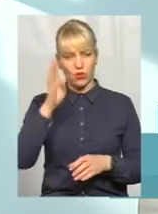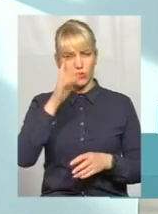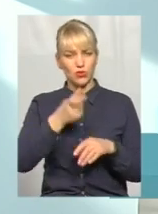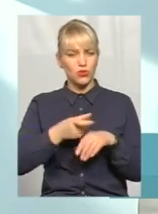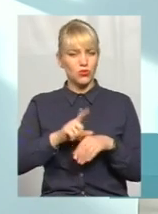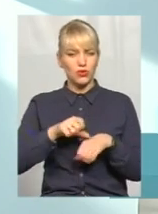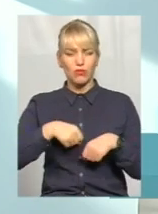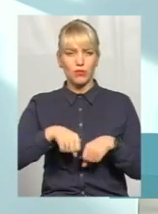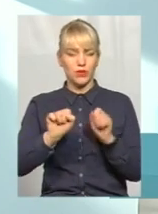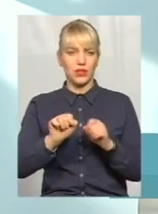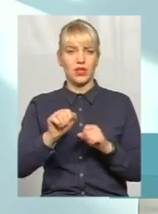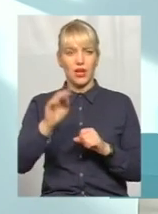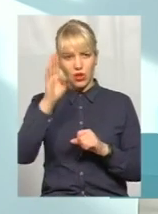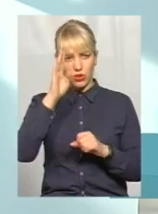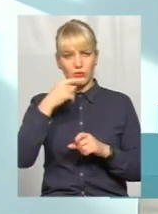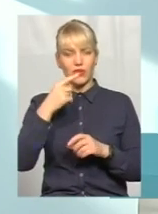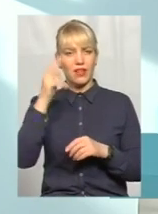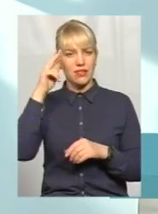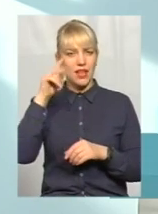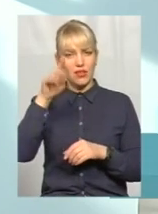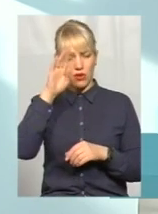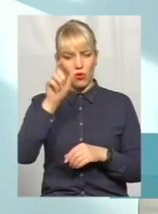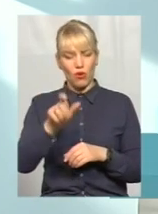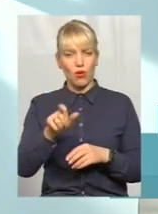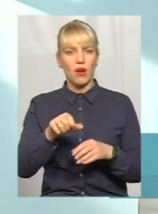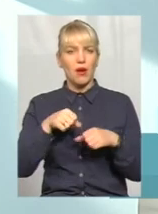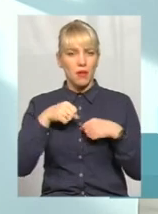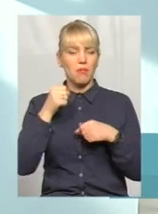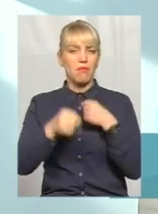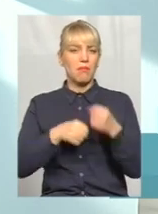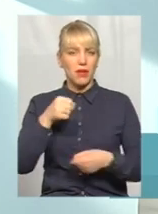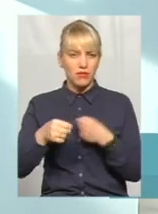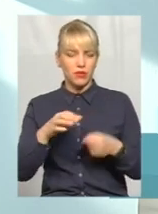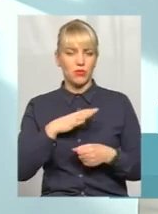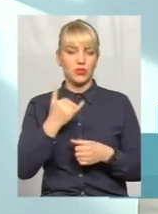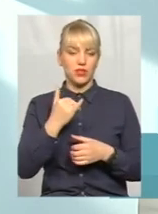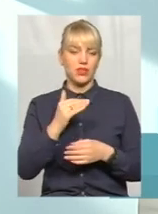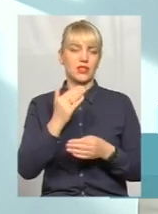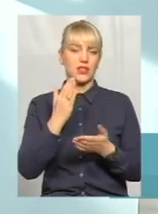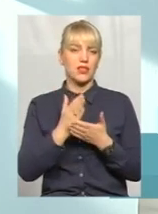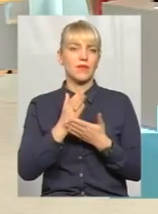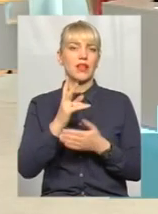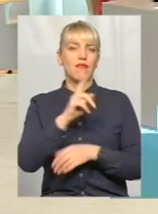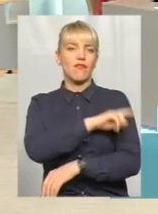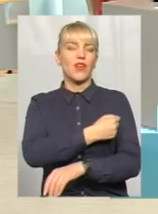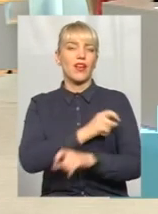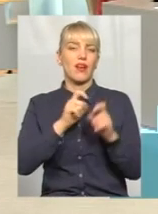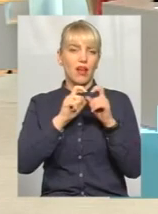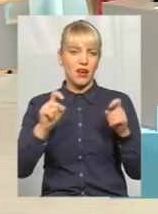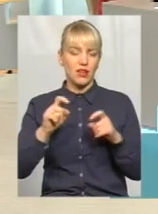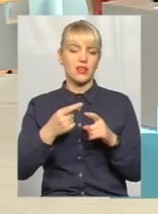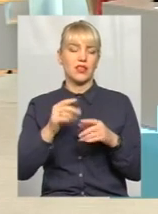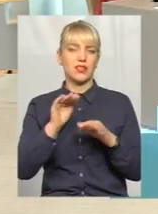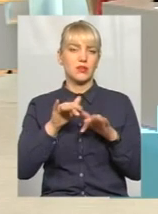хлопчик розказує про те, що його дядя бив. Зараз ця дитина знаходиться в одній з лікарень на території нашої області. Справа